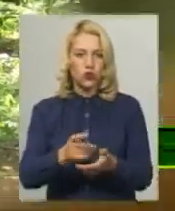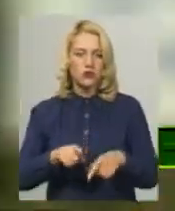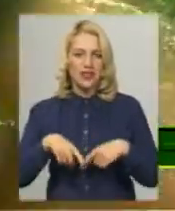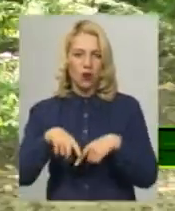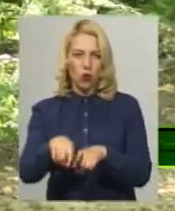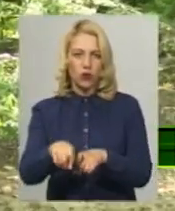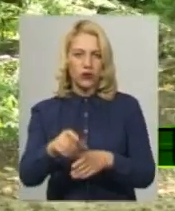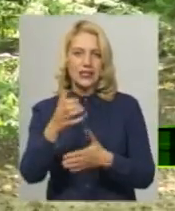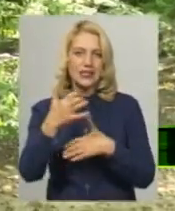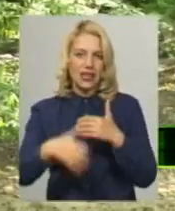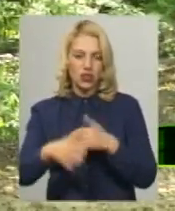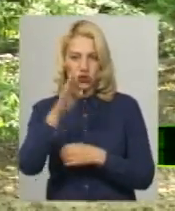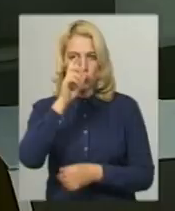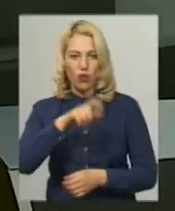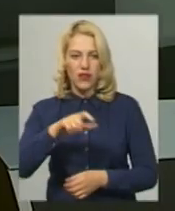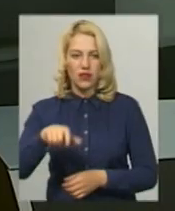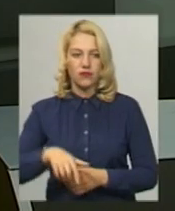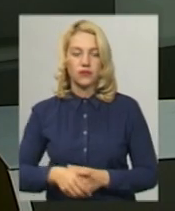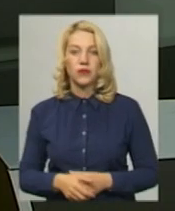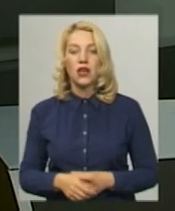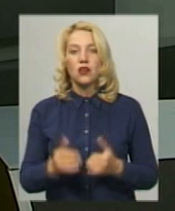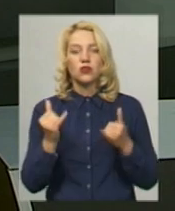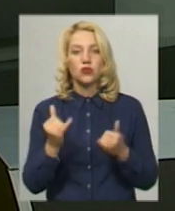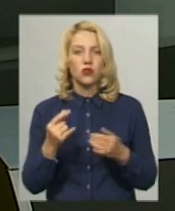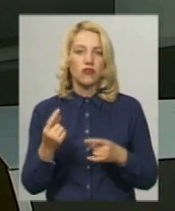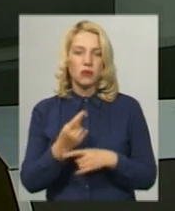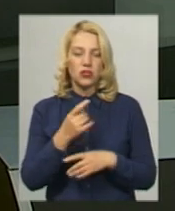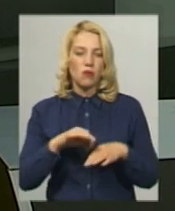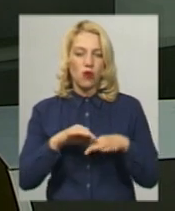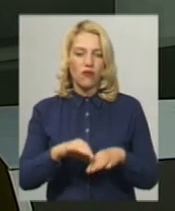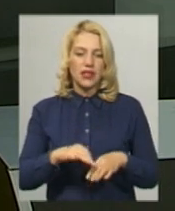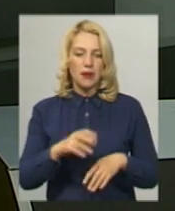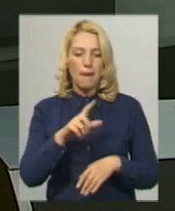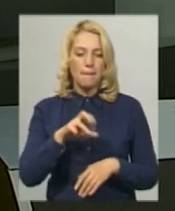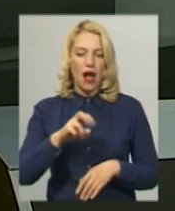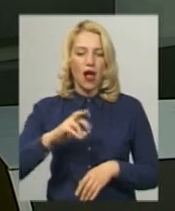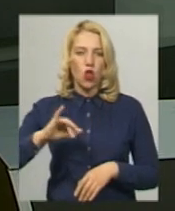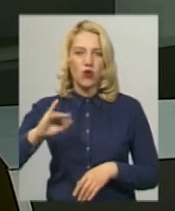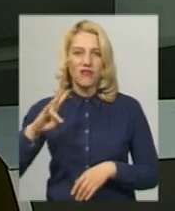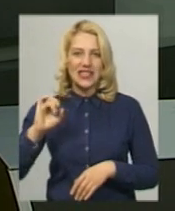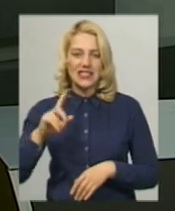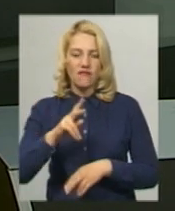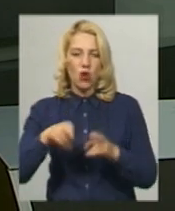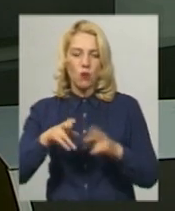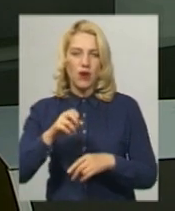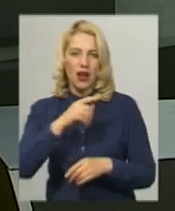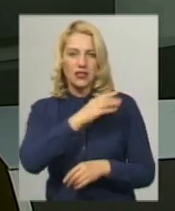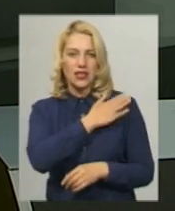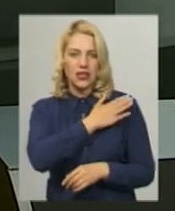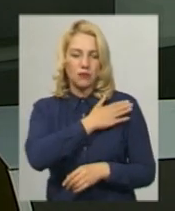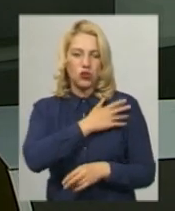атлетики серед чоловіків. Сьогодні вперше провели малоінвазивну операцію на плечовому суглобі у